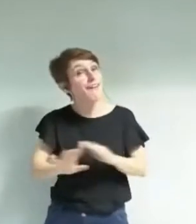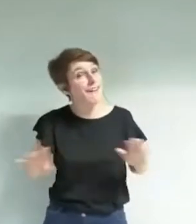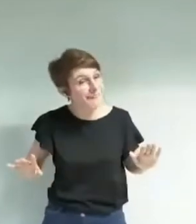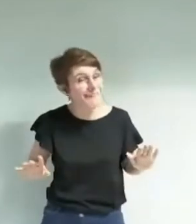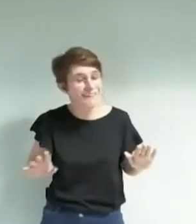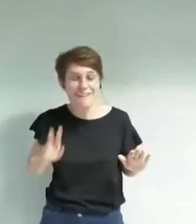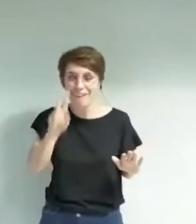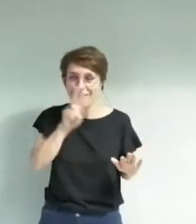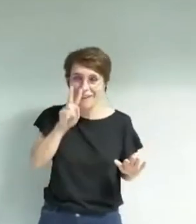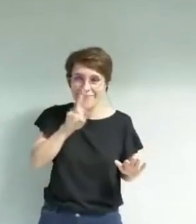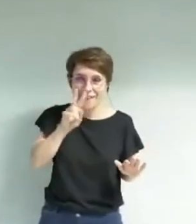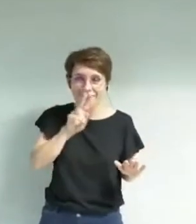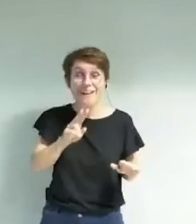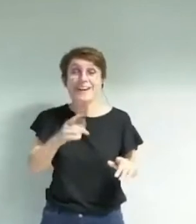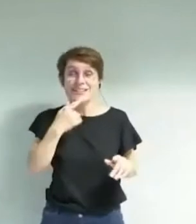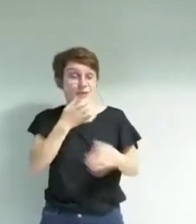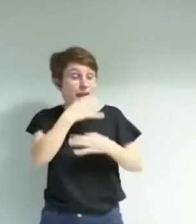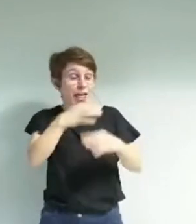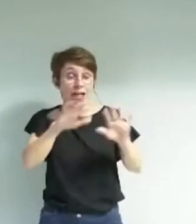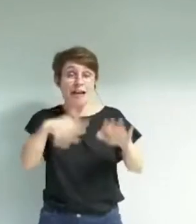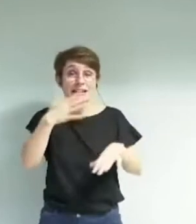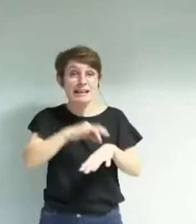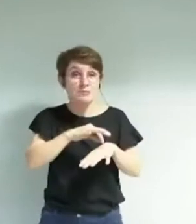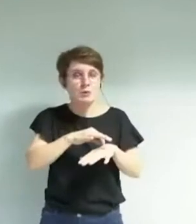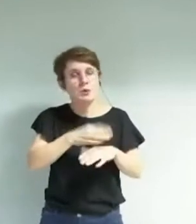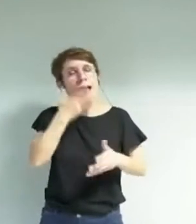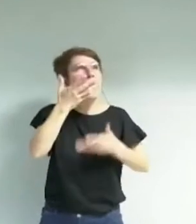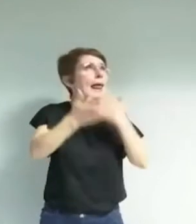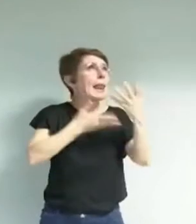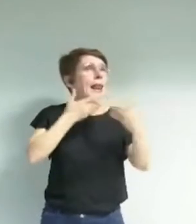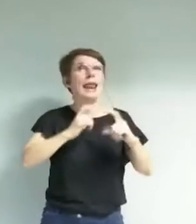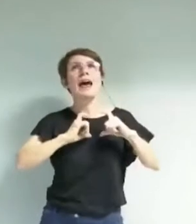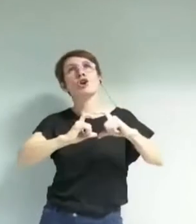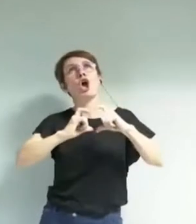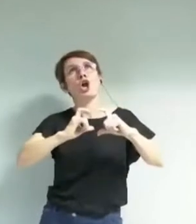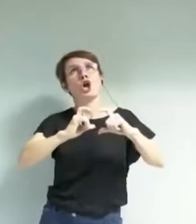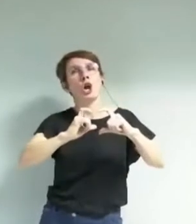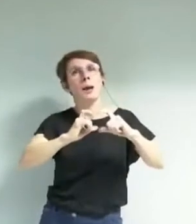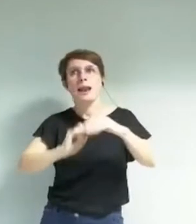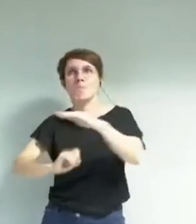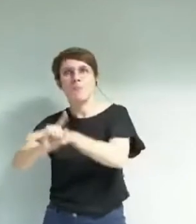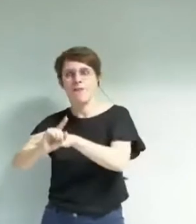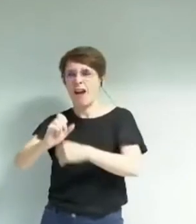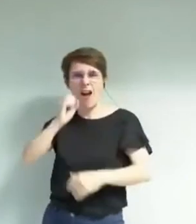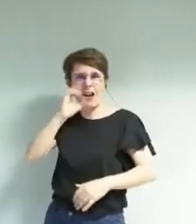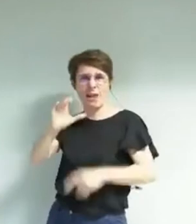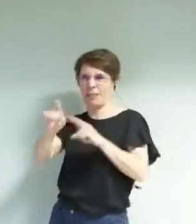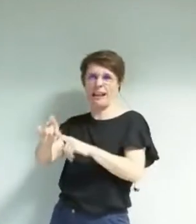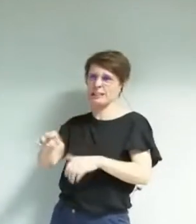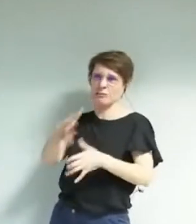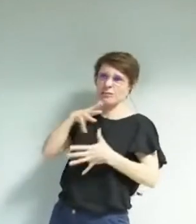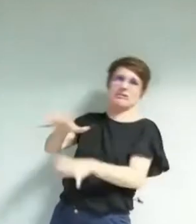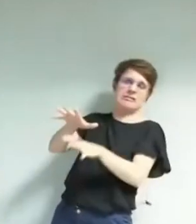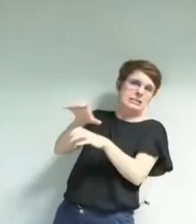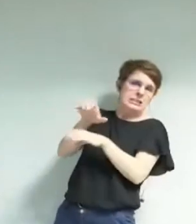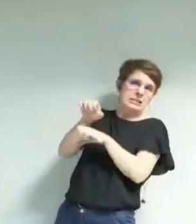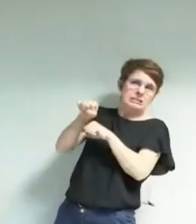moment, quand vous dépassez 15 minutes de présentation, hop là, vous dérapez et on sent, et vous d'ailleurs me nommez, votre férocité à